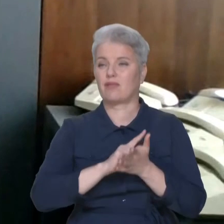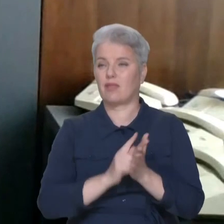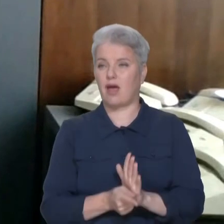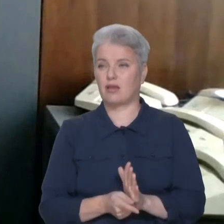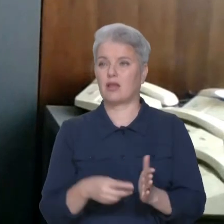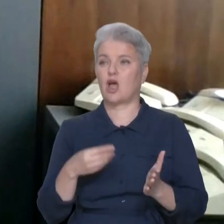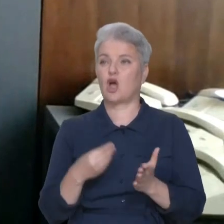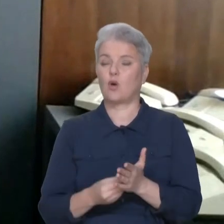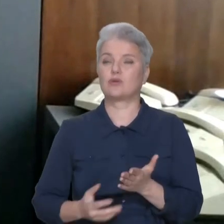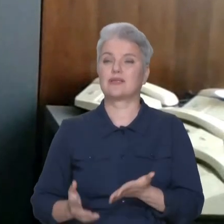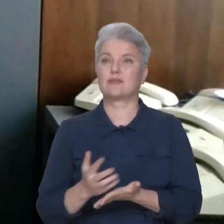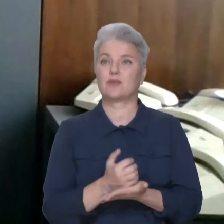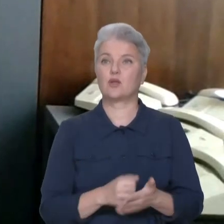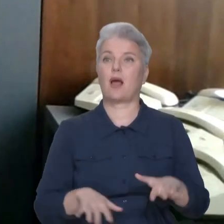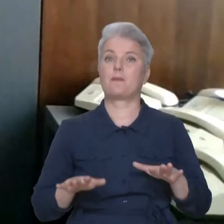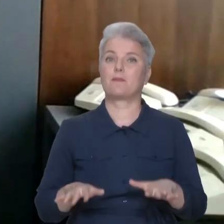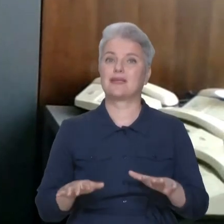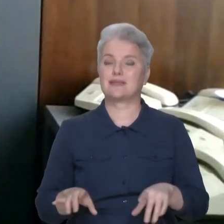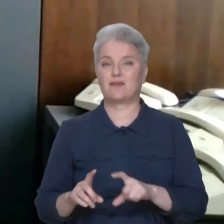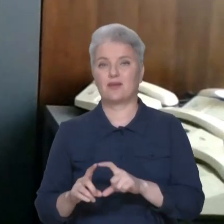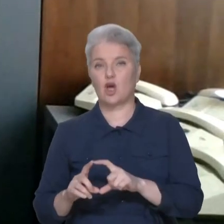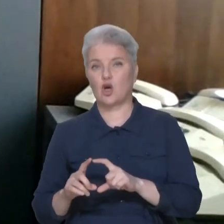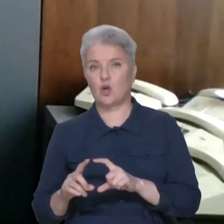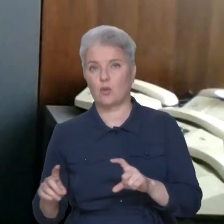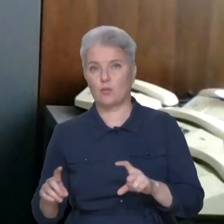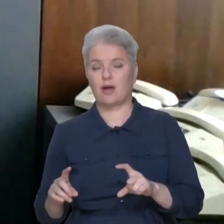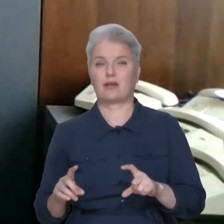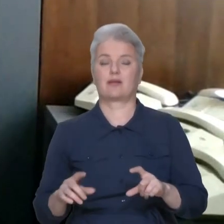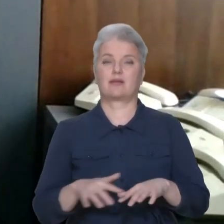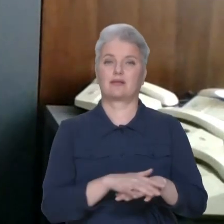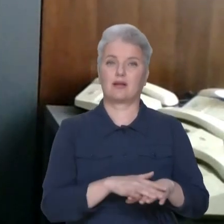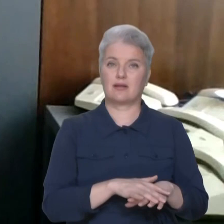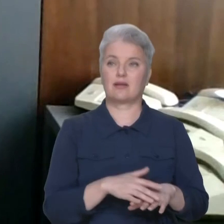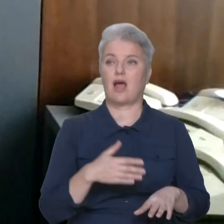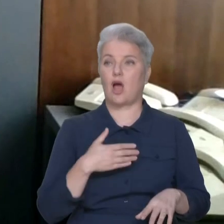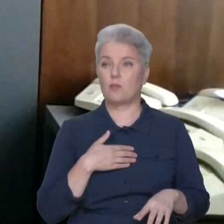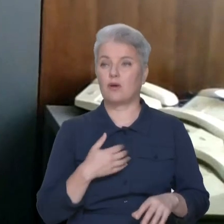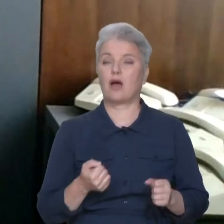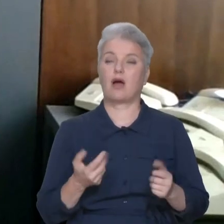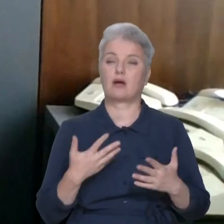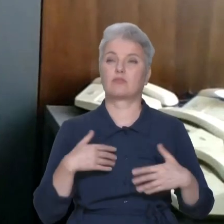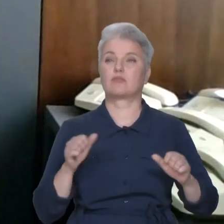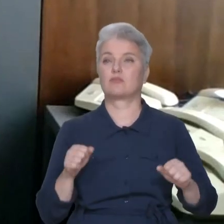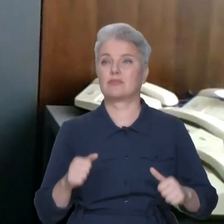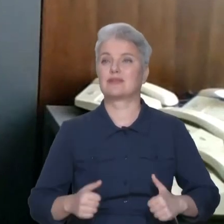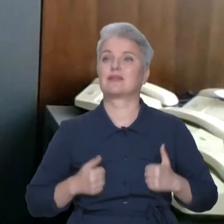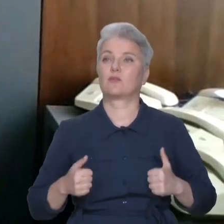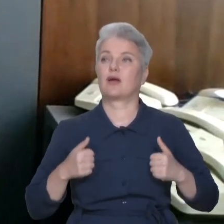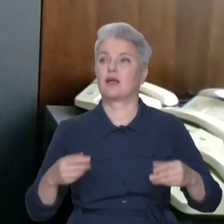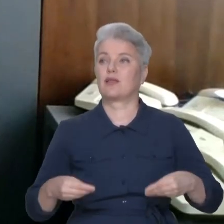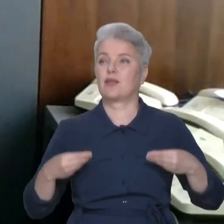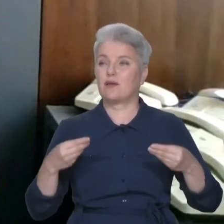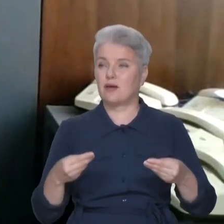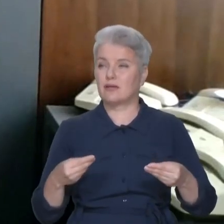кошти збирають як місцеві громади, так і заклади безпосередньо. Ми в міру своїх можливостей намагаємось надавати.